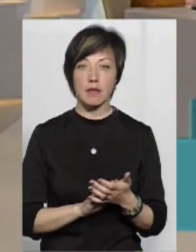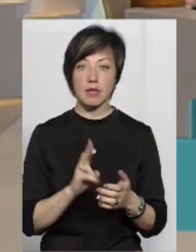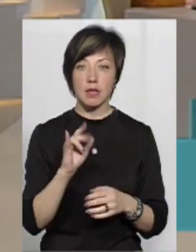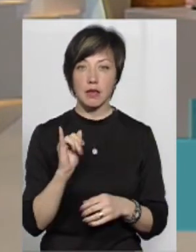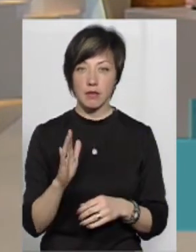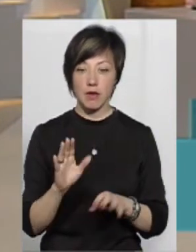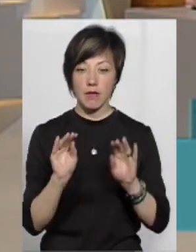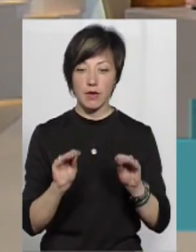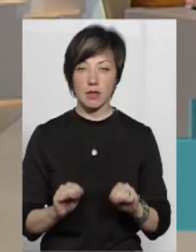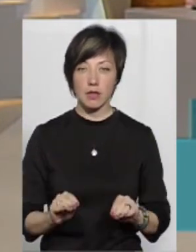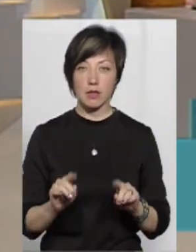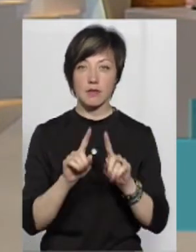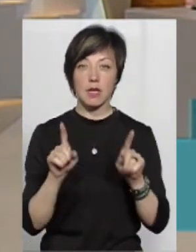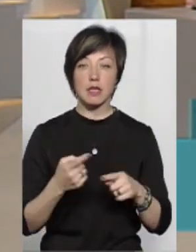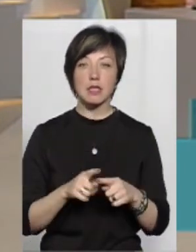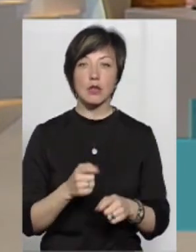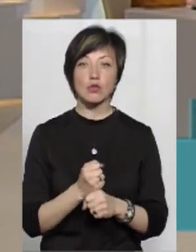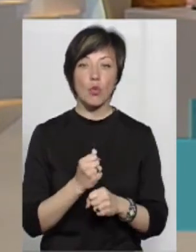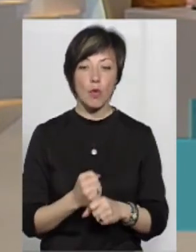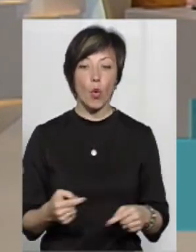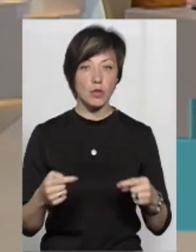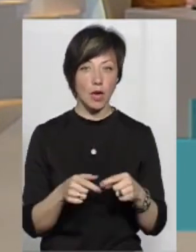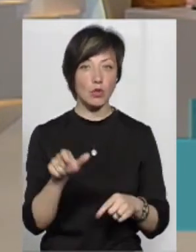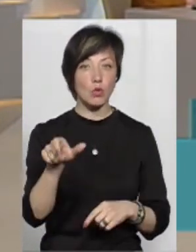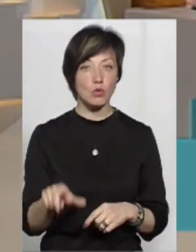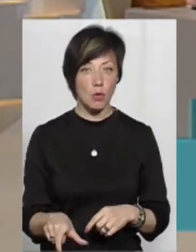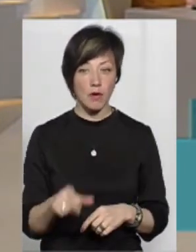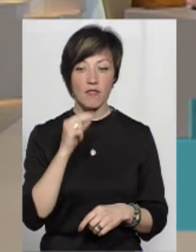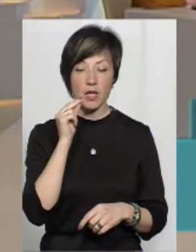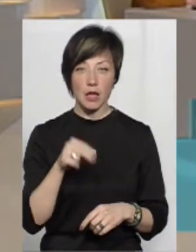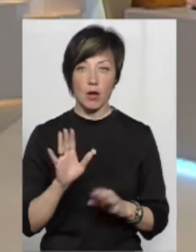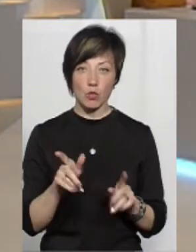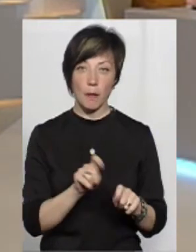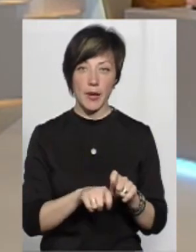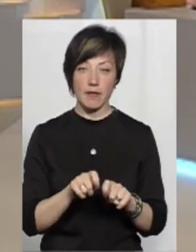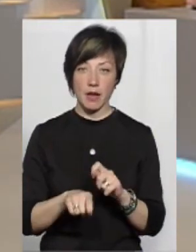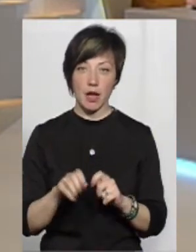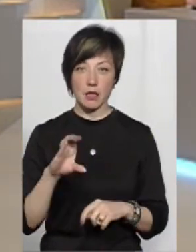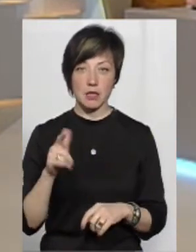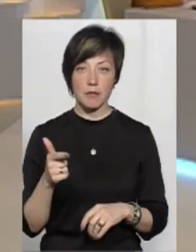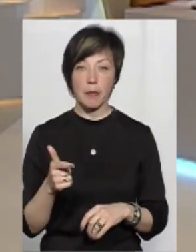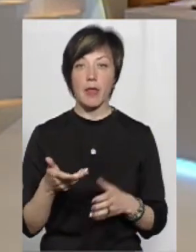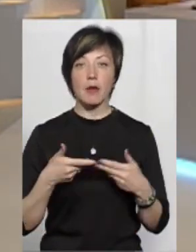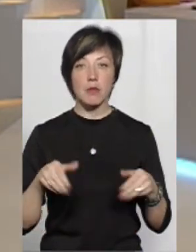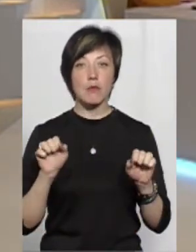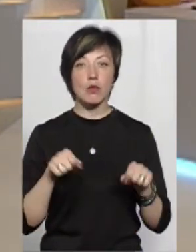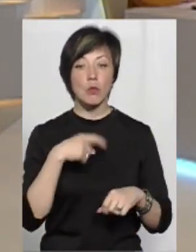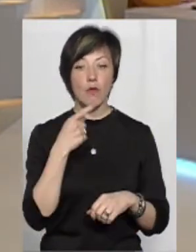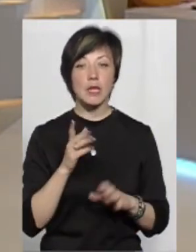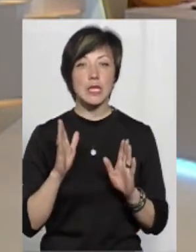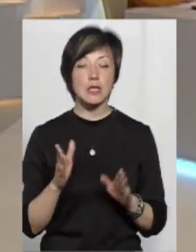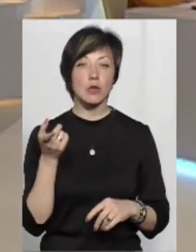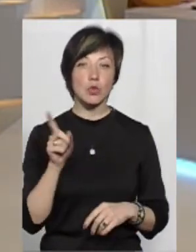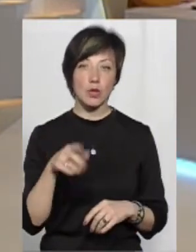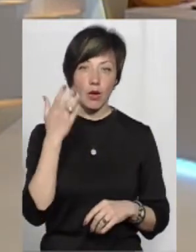які викладені, я так розумію, в заяві, що це зроблено конкретною особою, тобто, її вина буде перевірятися. Ми можемо говорити тільки